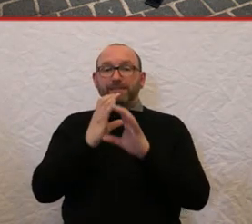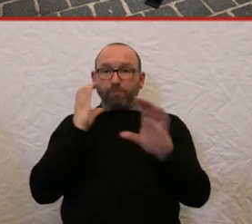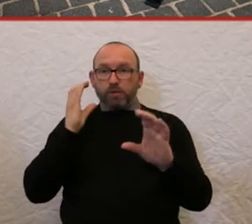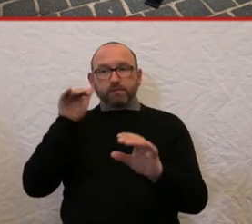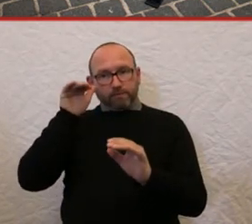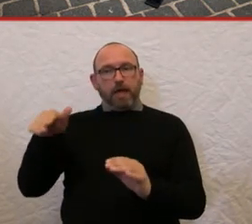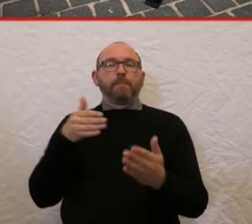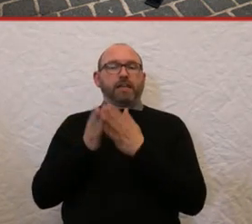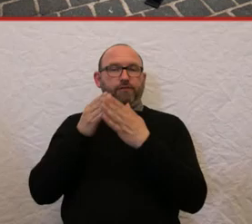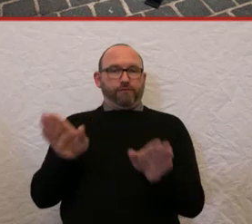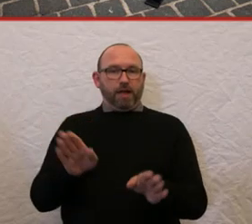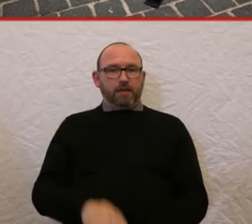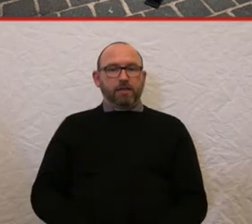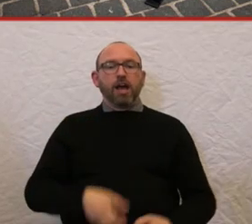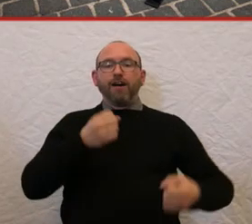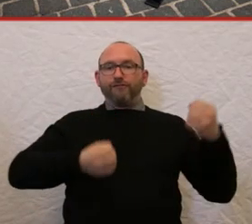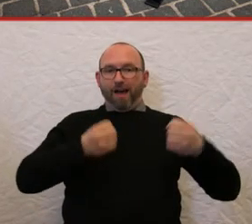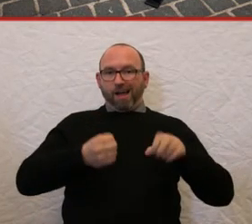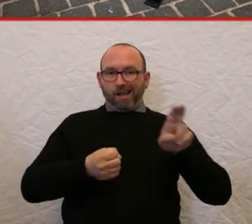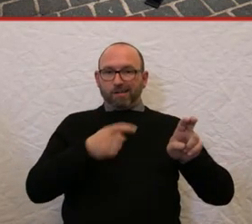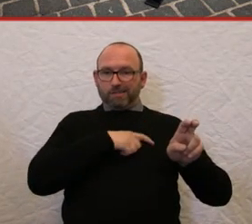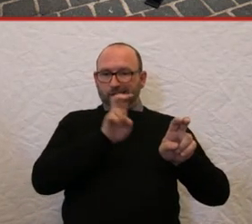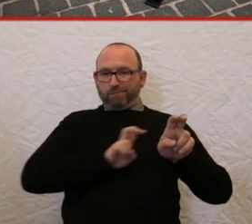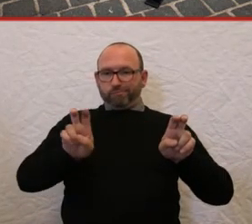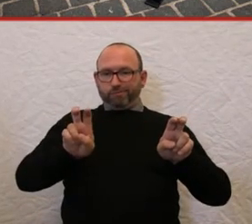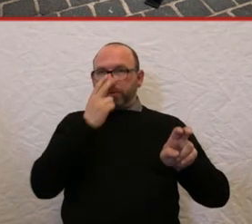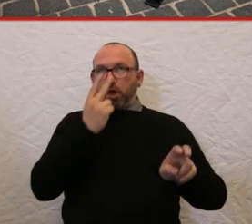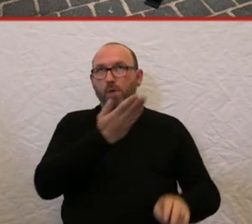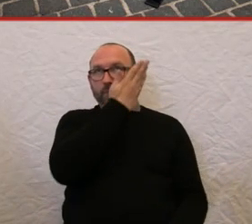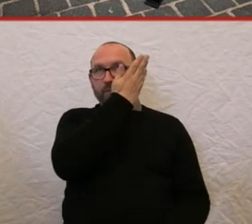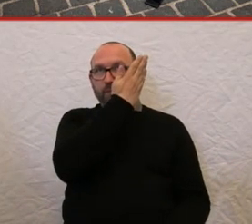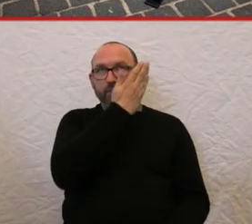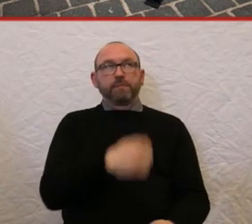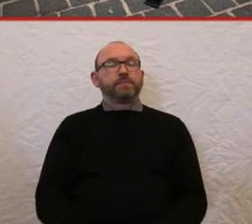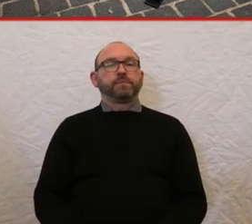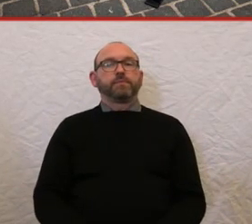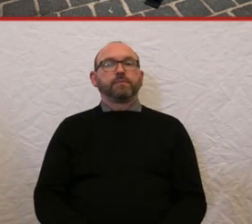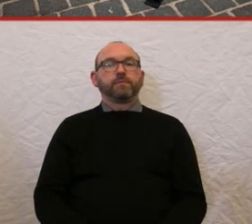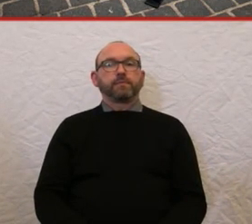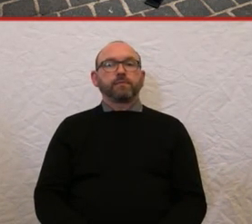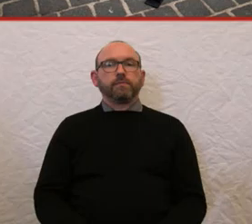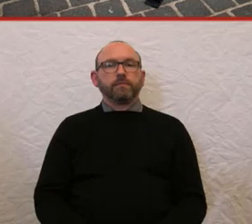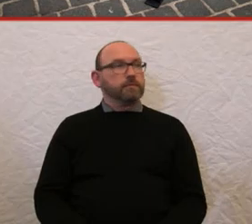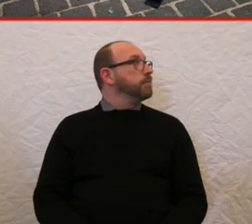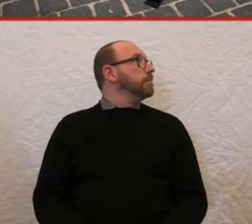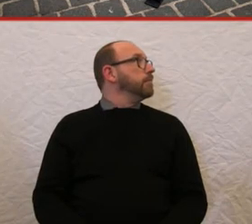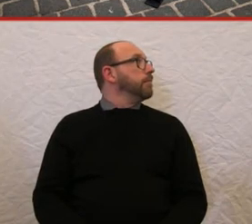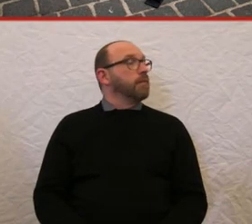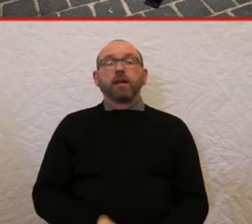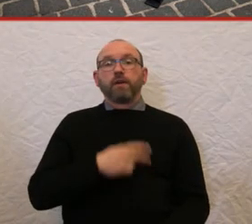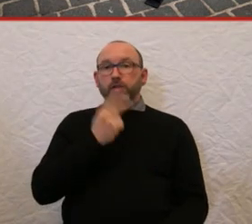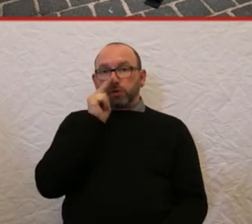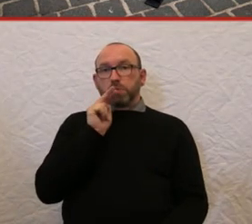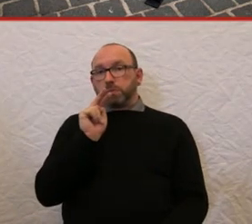Und man sitzt dann vorne neben dem Fahrer. Ich meine, das ist ganz cool, weil man einfach gute Aussicht hat, aber selbst der ADAC